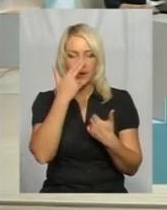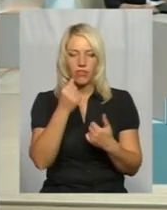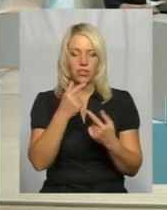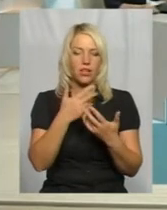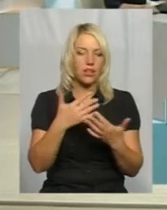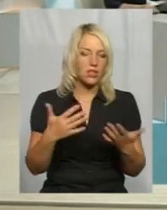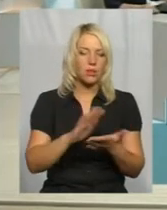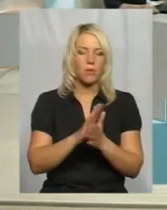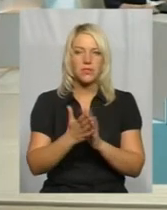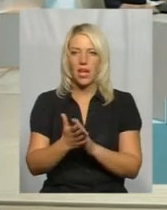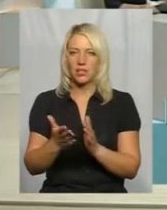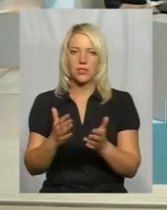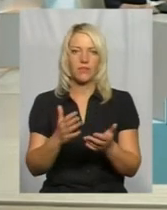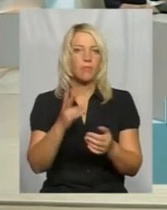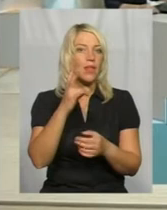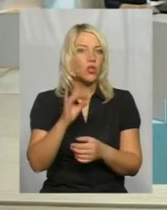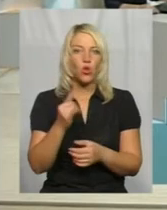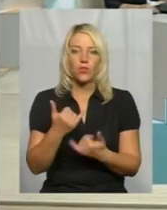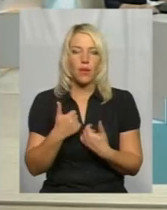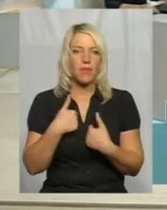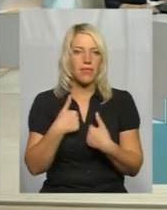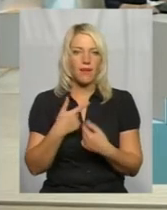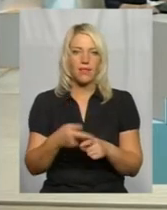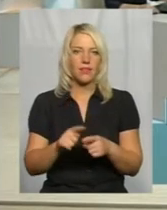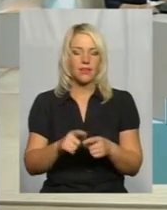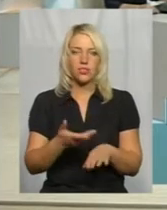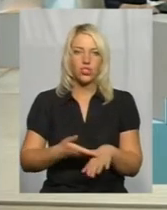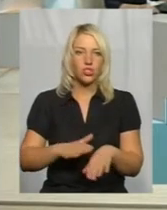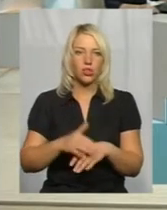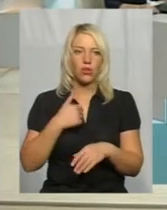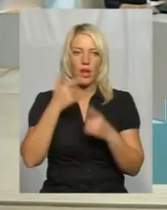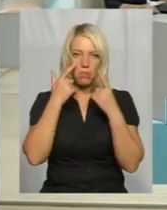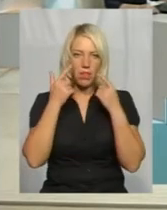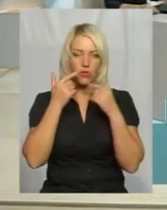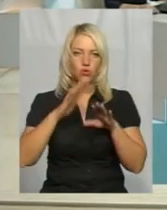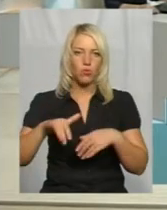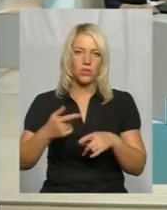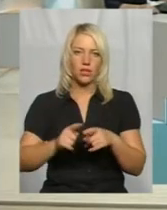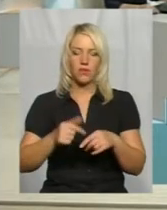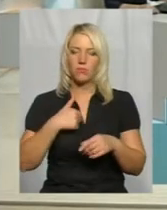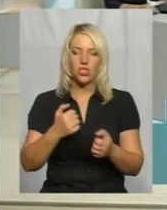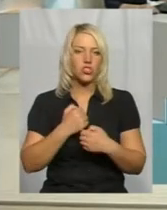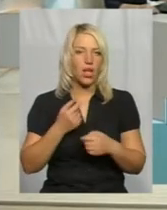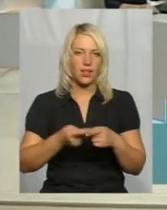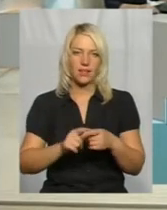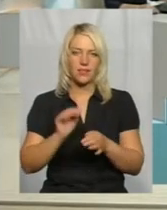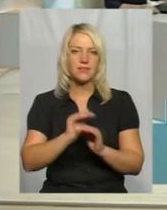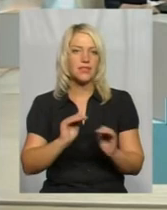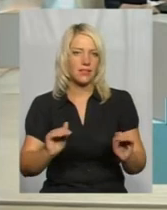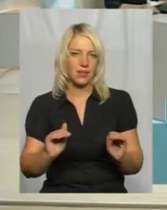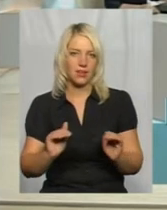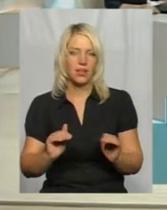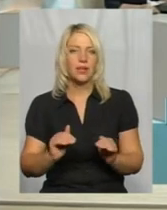обстоятельствів, ситуацій. Але для мене це до сих пор дуже важко. Я плачу після цього, тому що мені дуже жалко цих діток. І